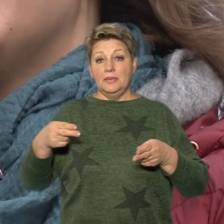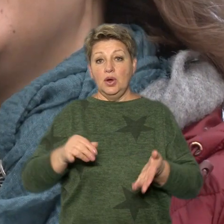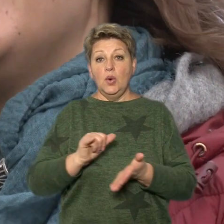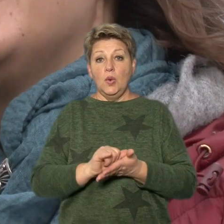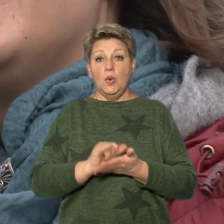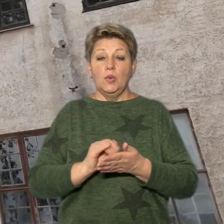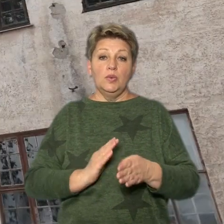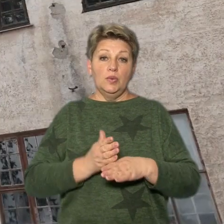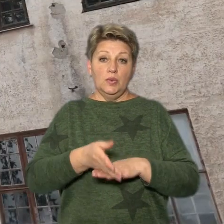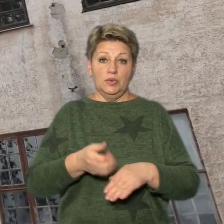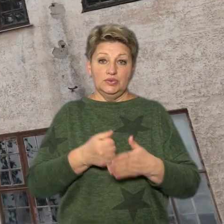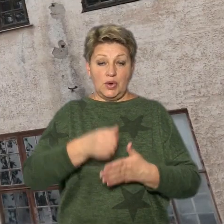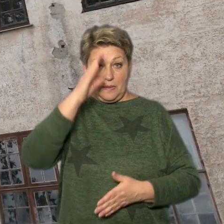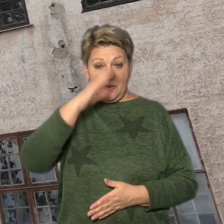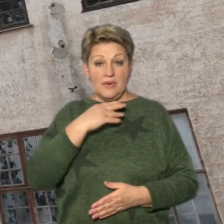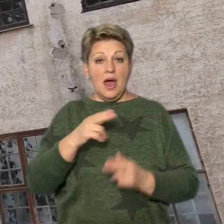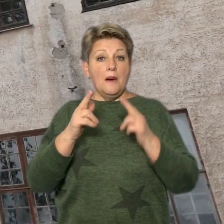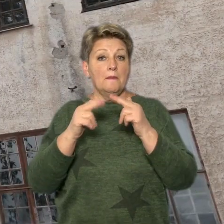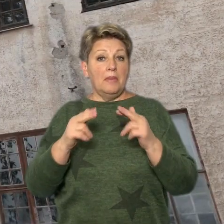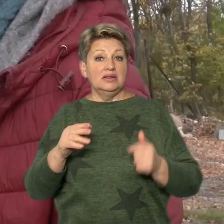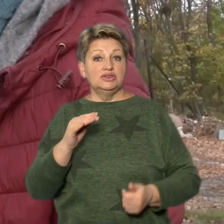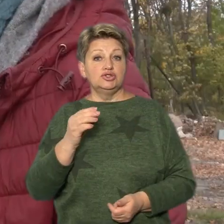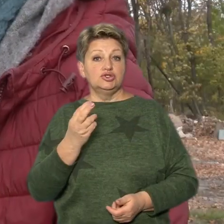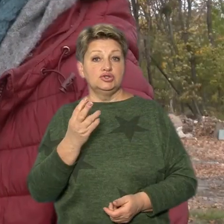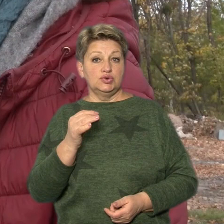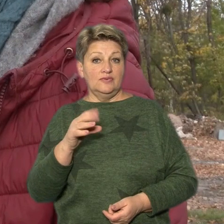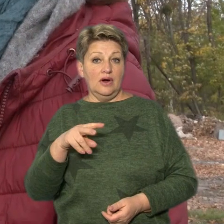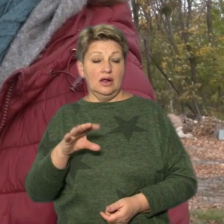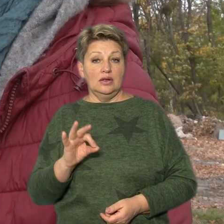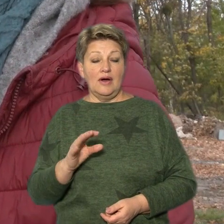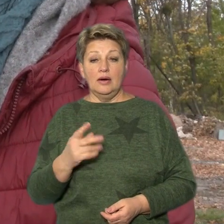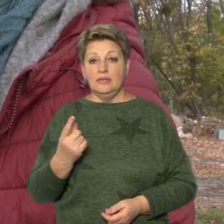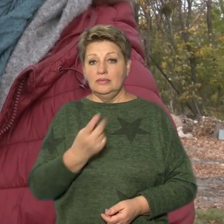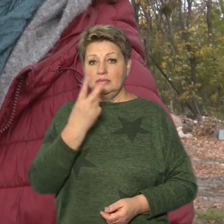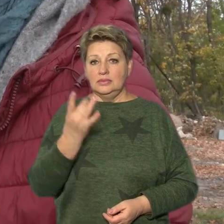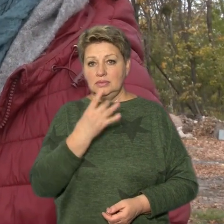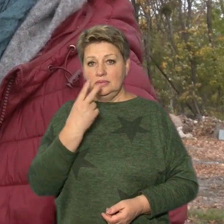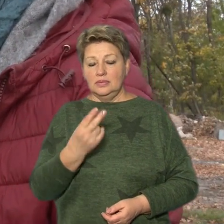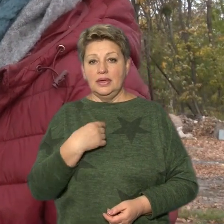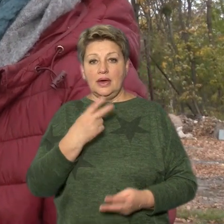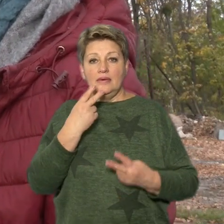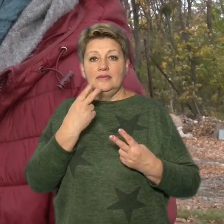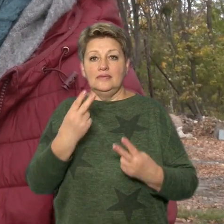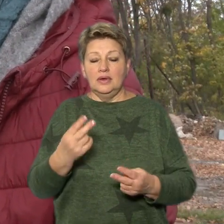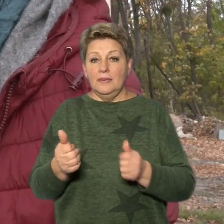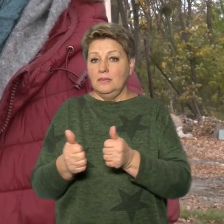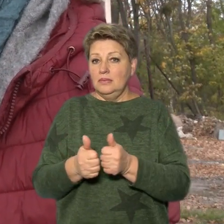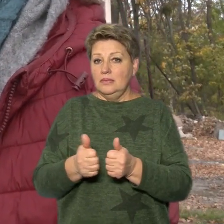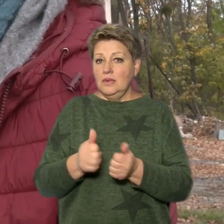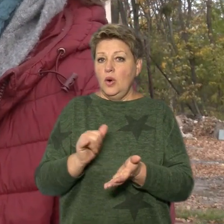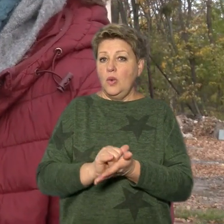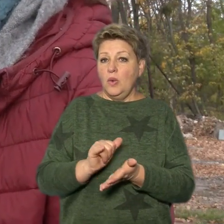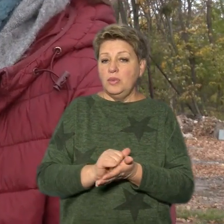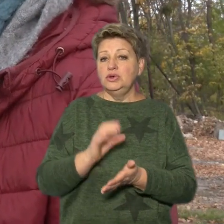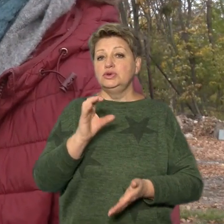гостини до батьків. Палац Шувалових, говорить, бачить вперше. В захваті від того, що так близько, біля Умані, начебто там Софіївка,